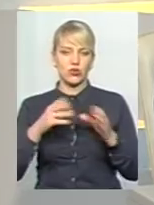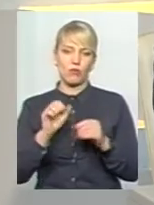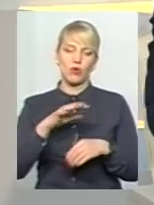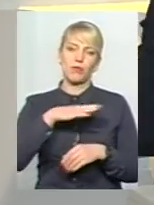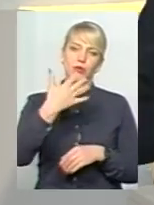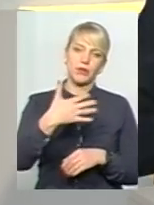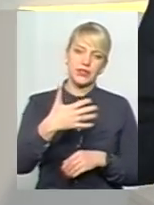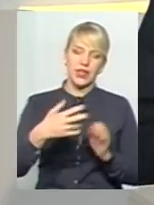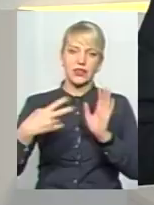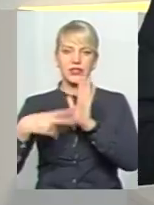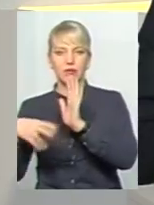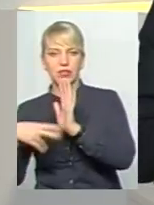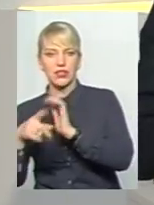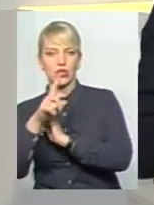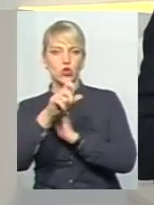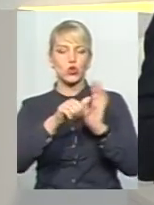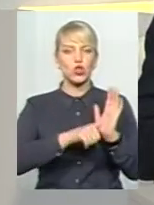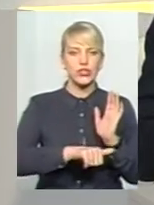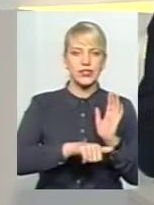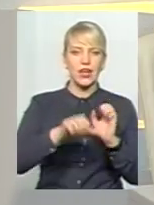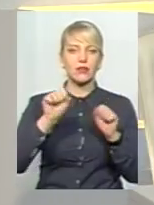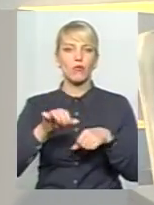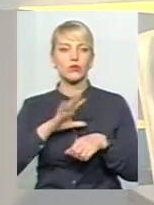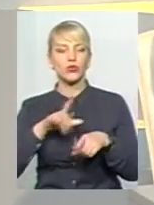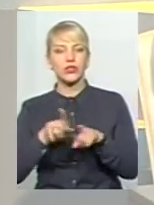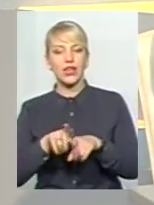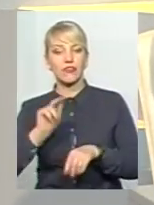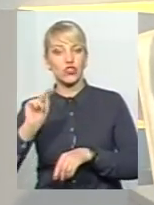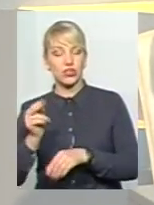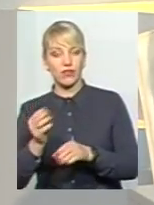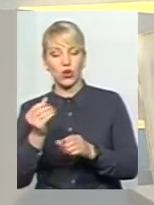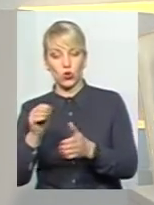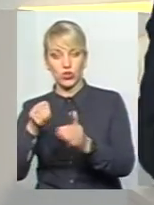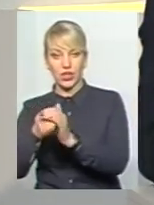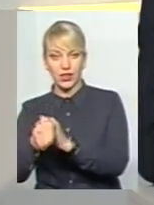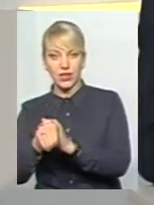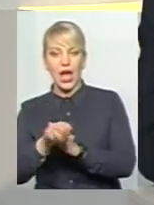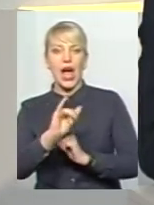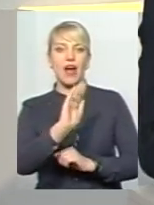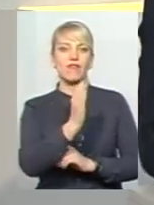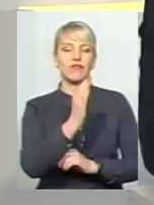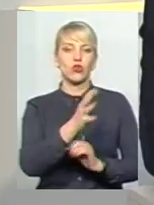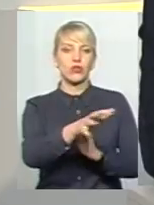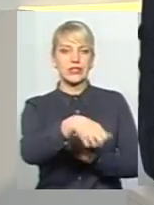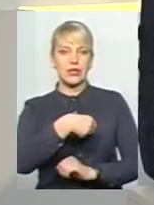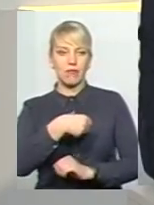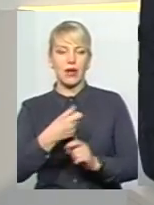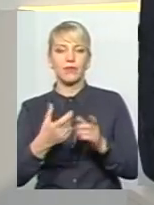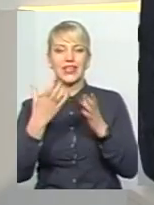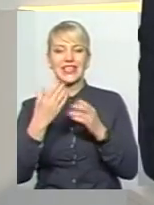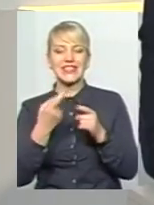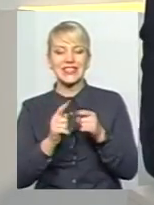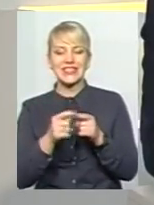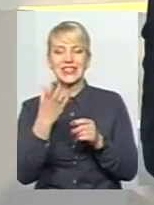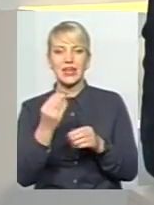це може бути 70, це може бути 160. Може бути так, що ми в четвер кладемо кошти, а вівторок знімаємо. І в день за ці всі дні,